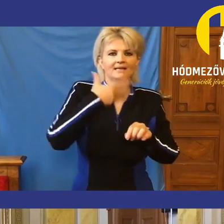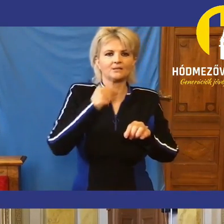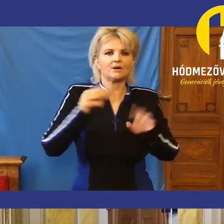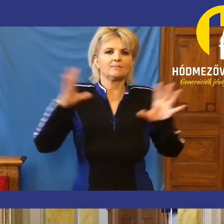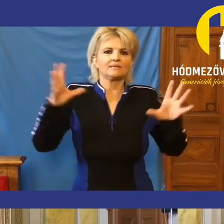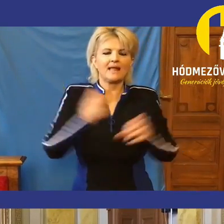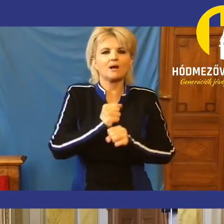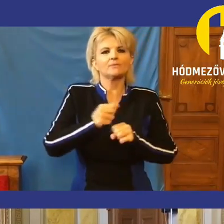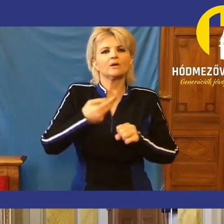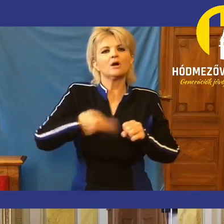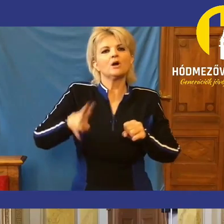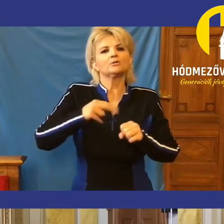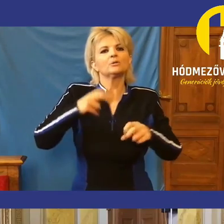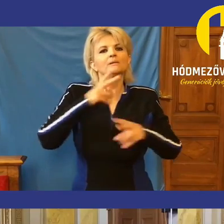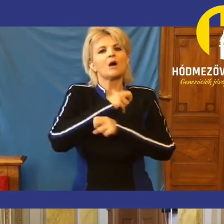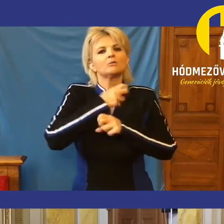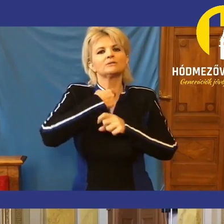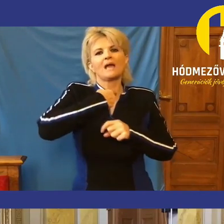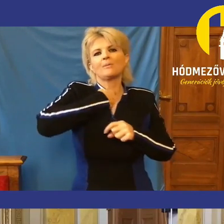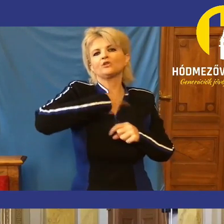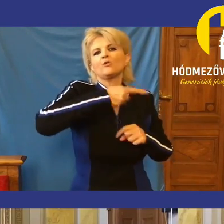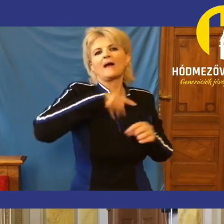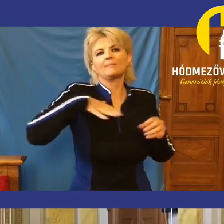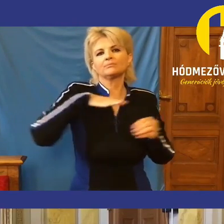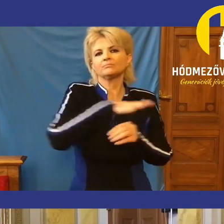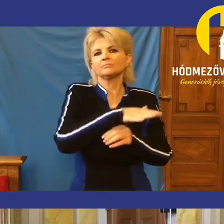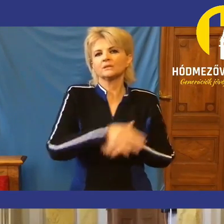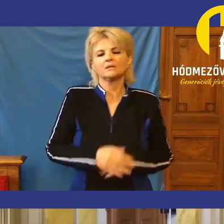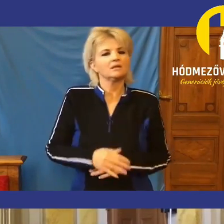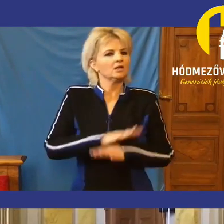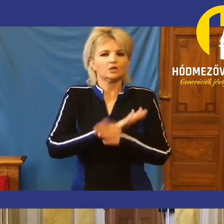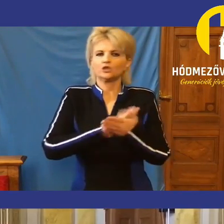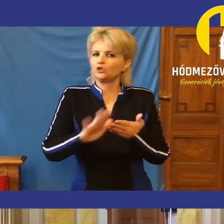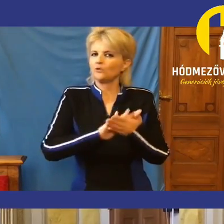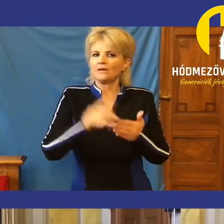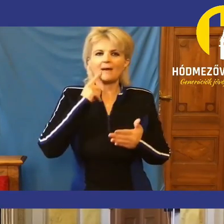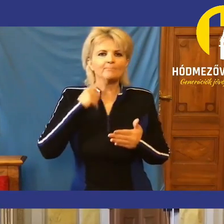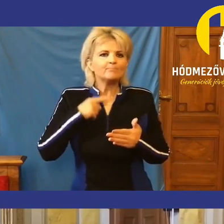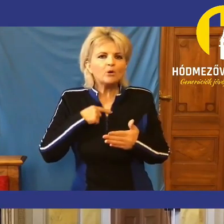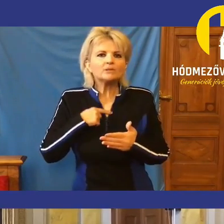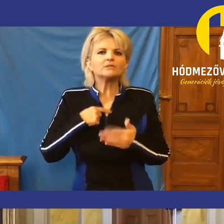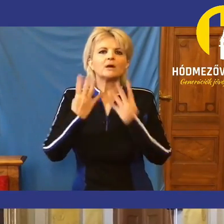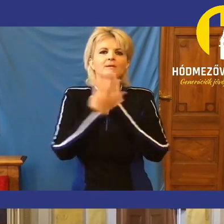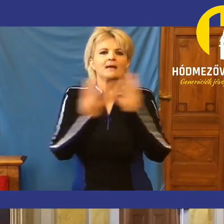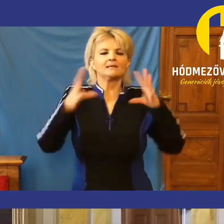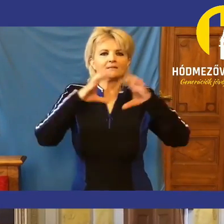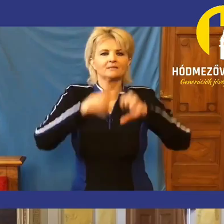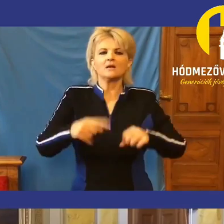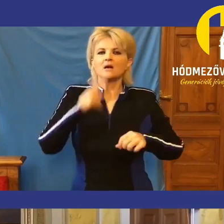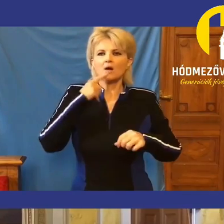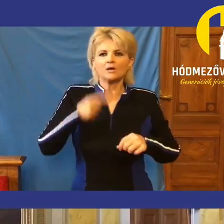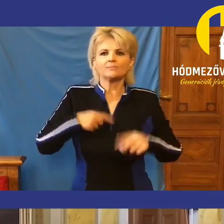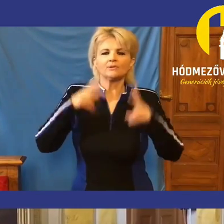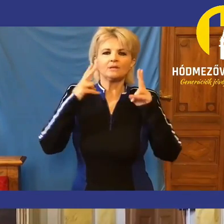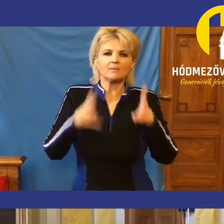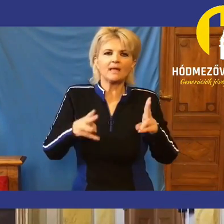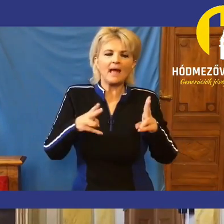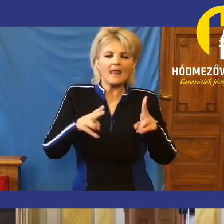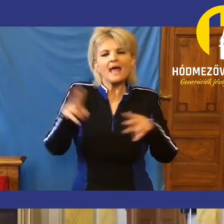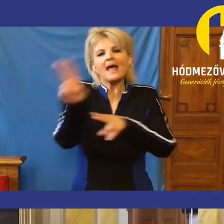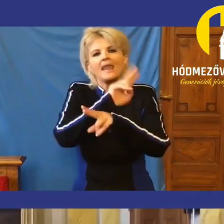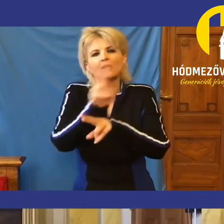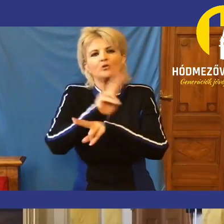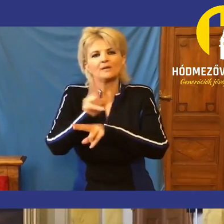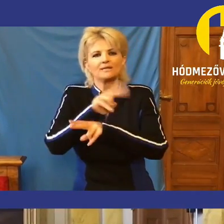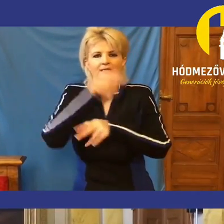A többi megy tovább Ausztriába. Soha nem mondtam, hogy bontsák el a kerítést. Azt mondtam, hogy át kell világítani az összes beengerett migránst. A Fideszek